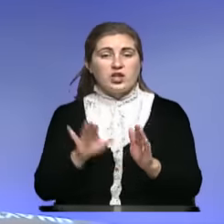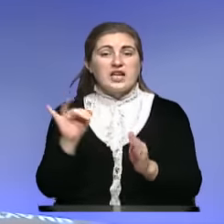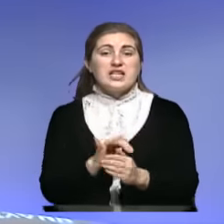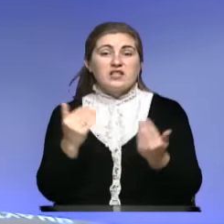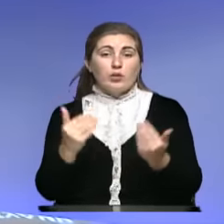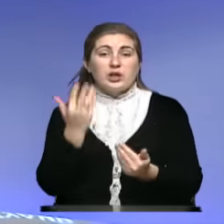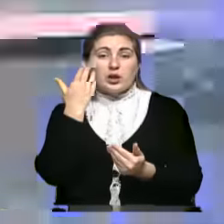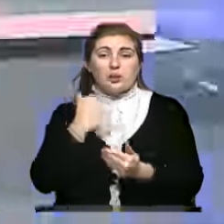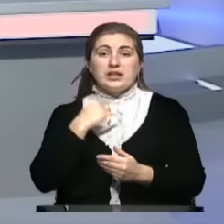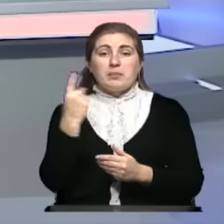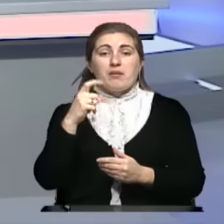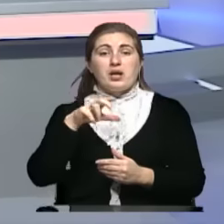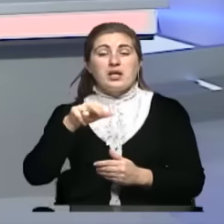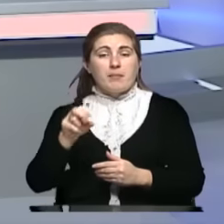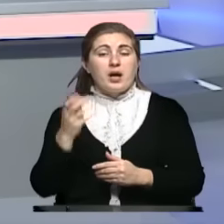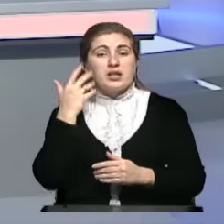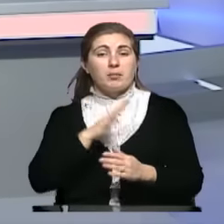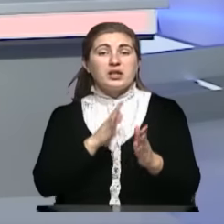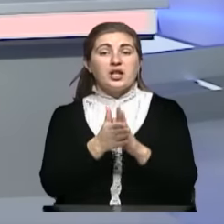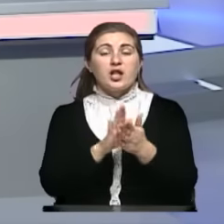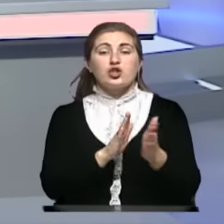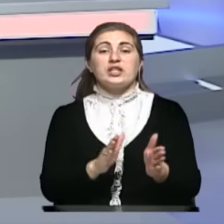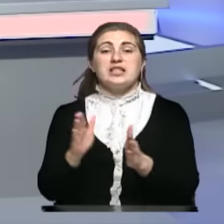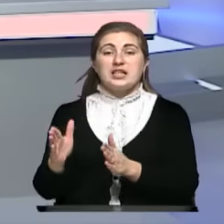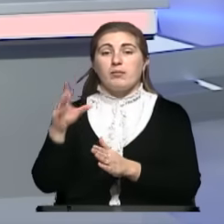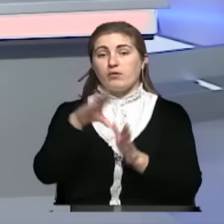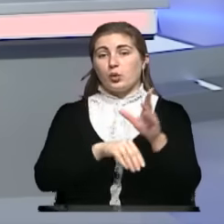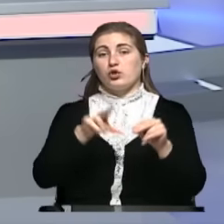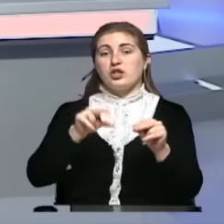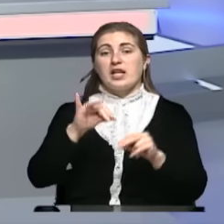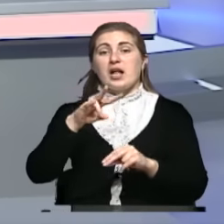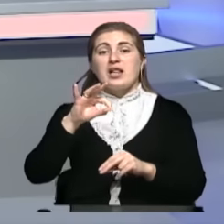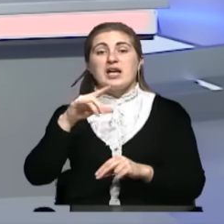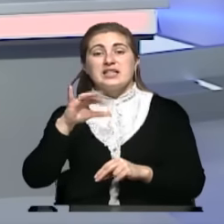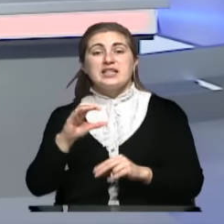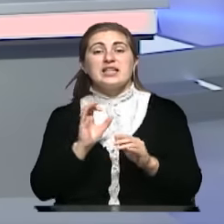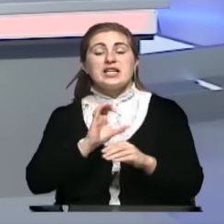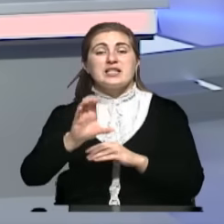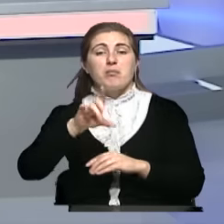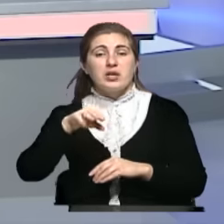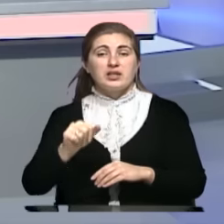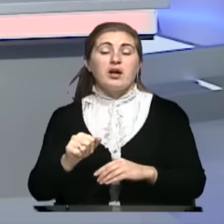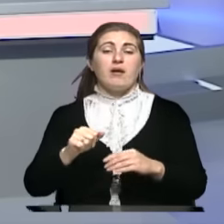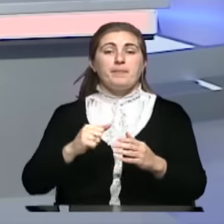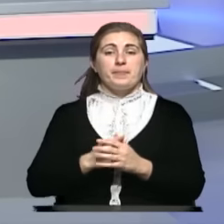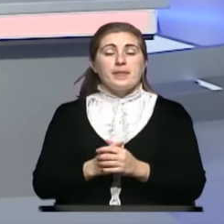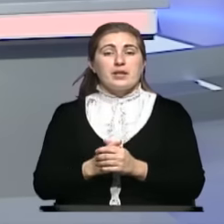на первом этапе, конечно, когда была налаженная система, в том числе и логистики, сбыта, налаженные системы, точки,